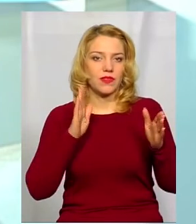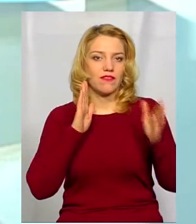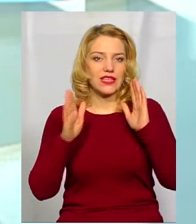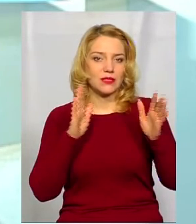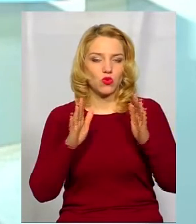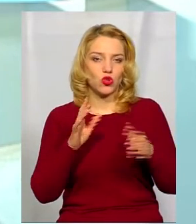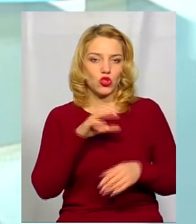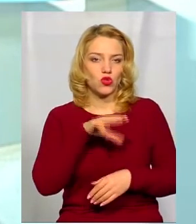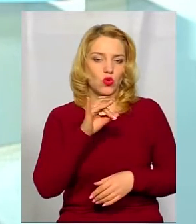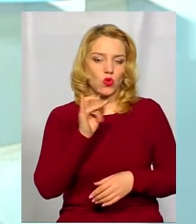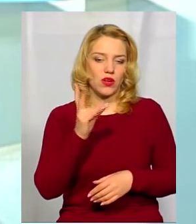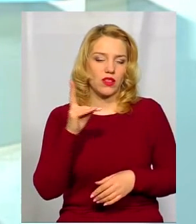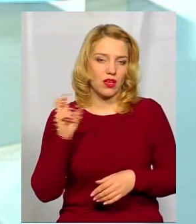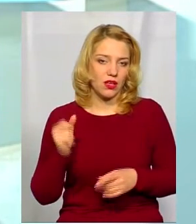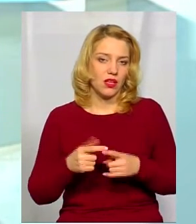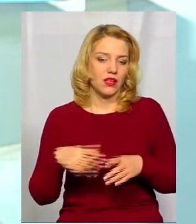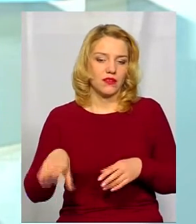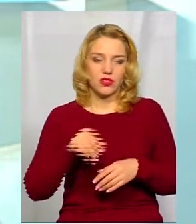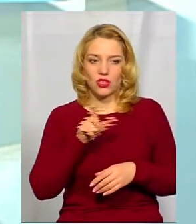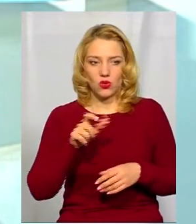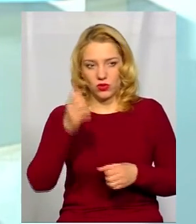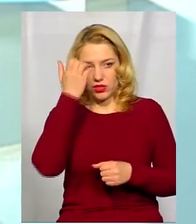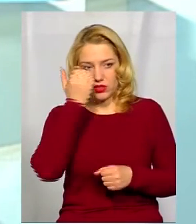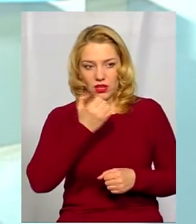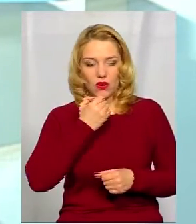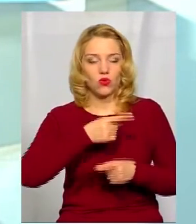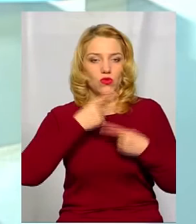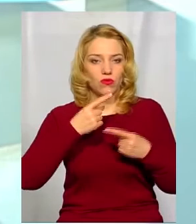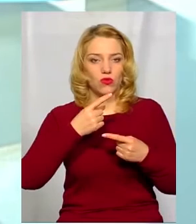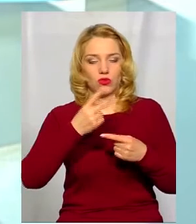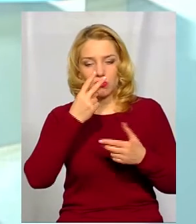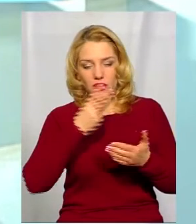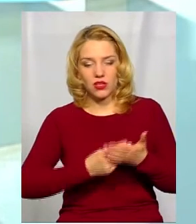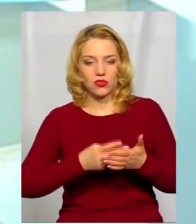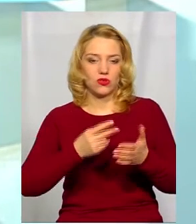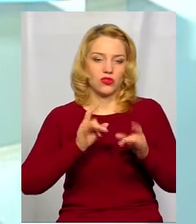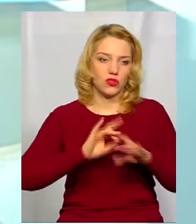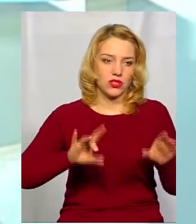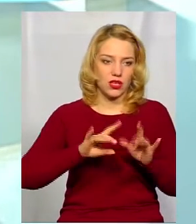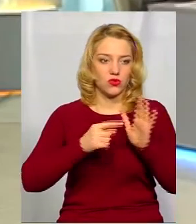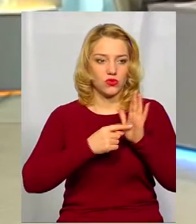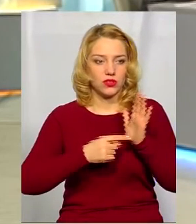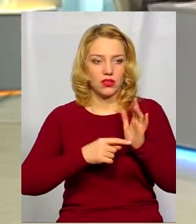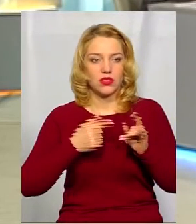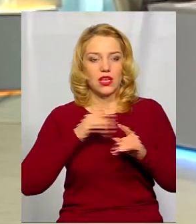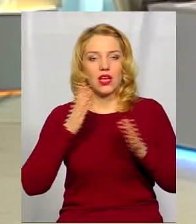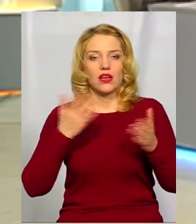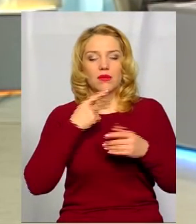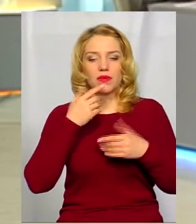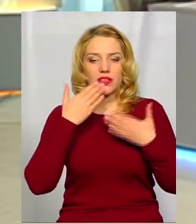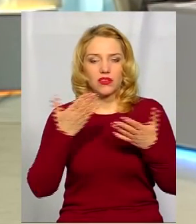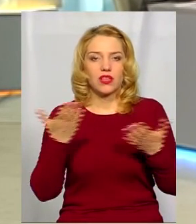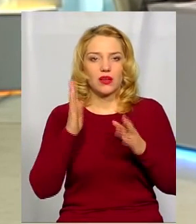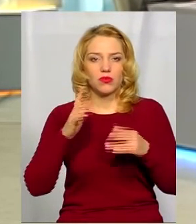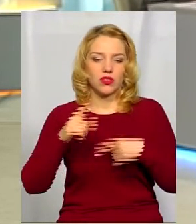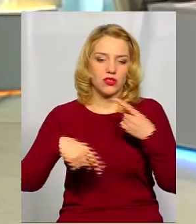і всі люди, всі люди дякують, говорять, показують, розказують, діляться, кажуть, яка буде наступна тема,